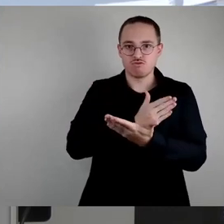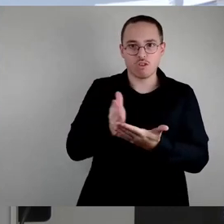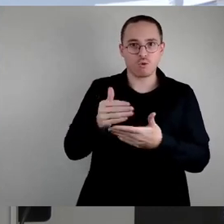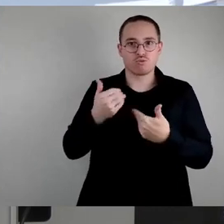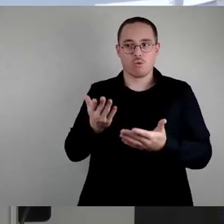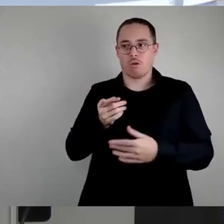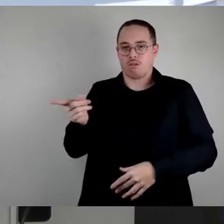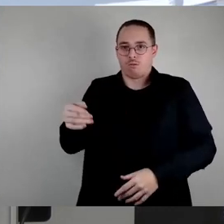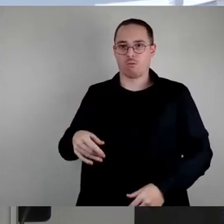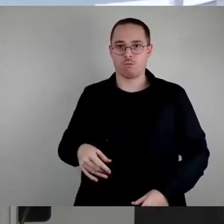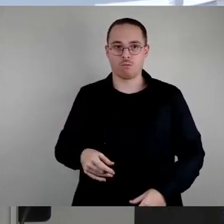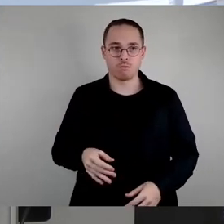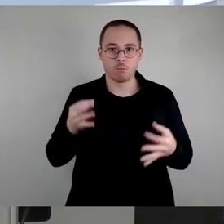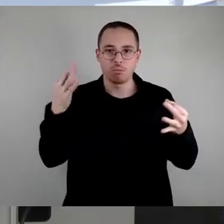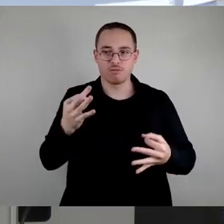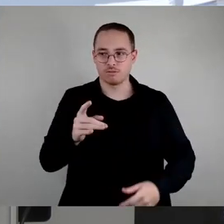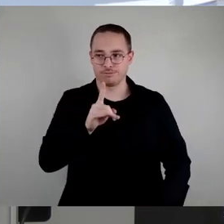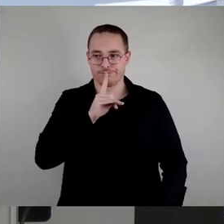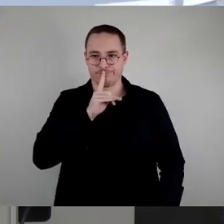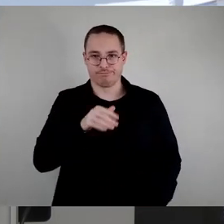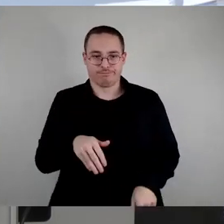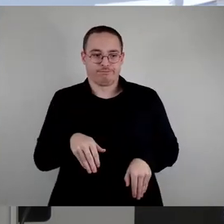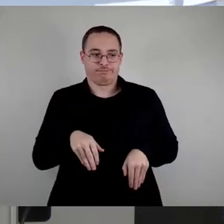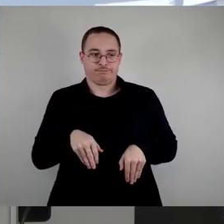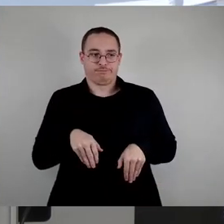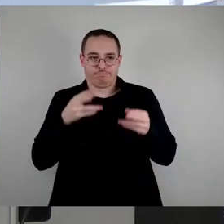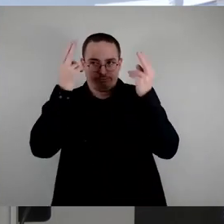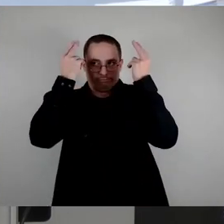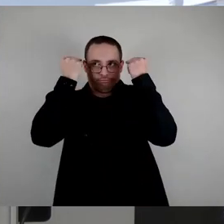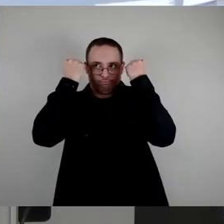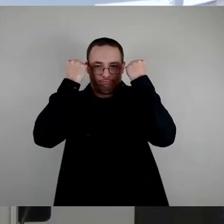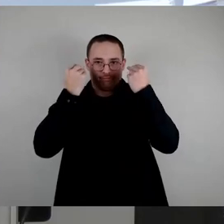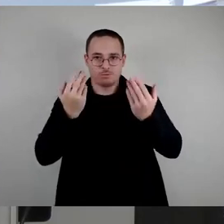die Büsche und ich hoffe, dass dies heute nicht wieder passiert.